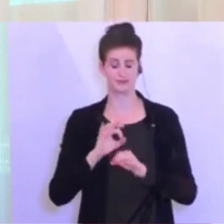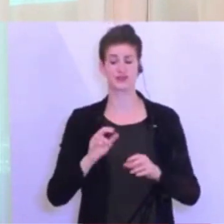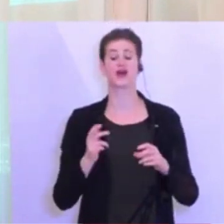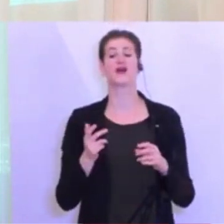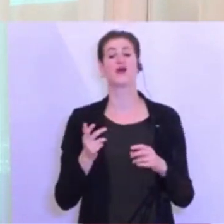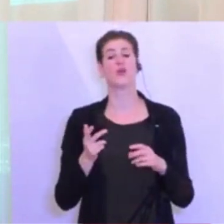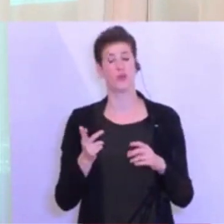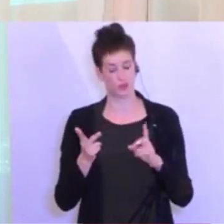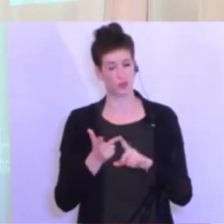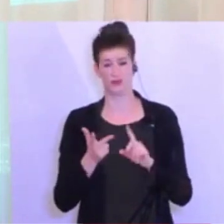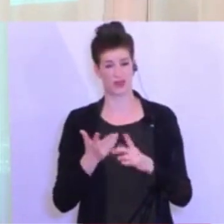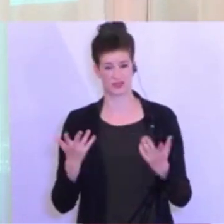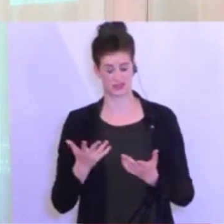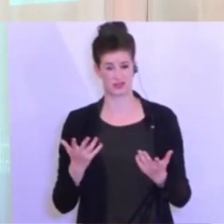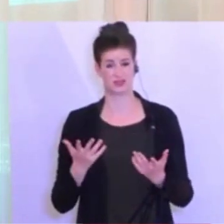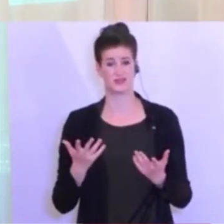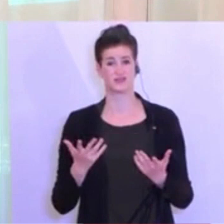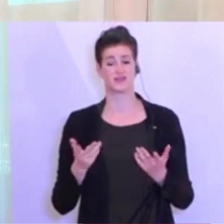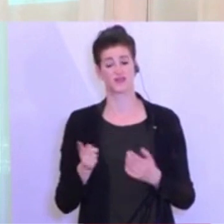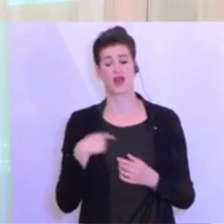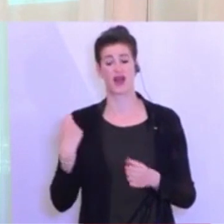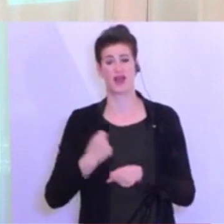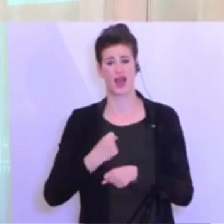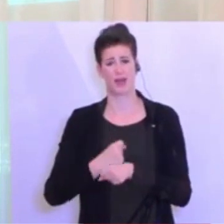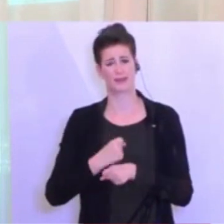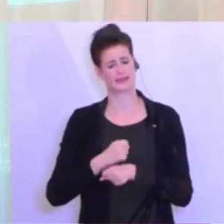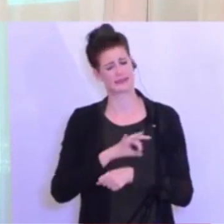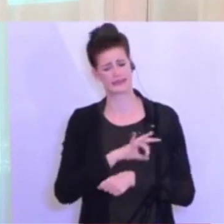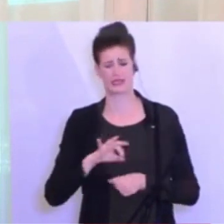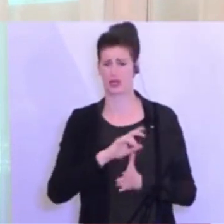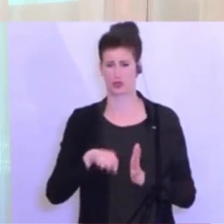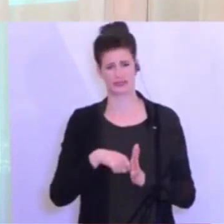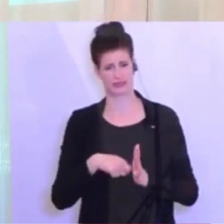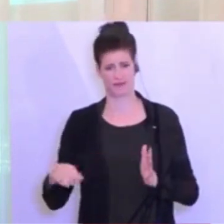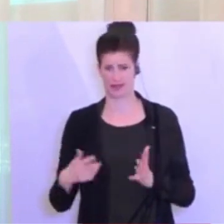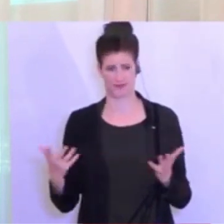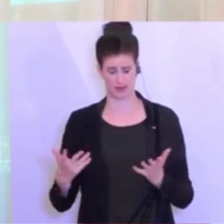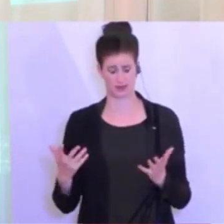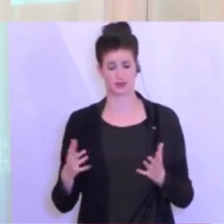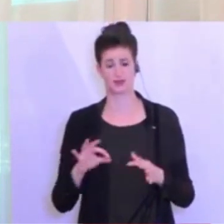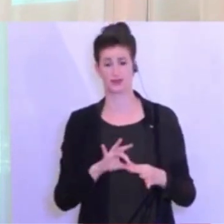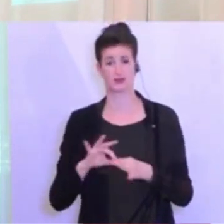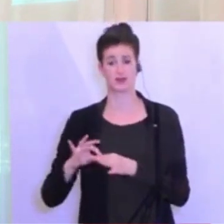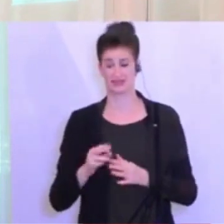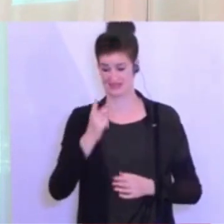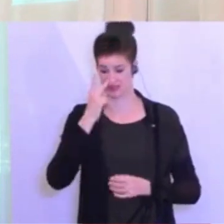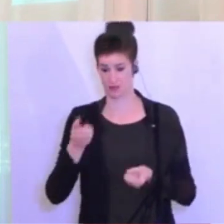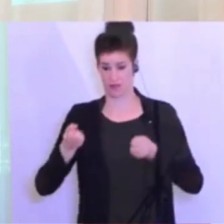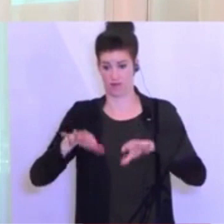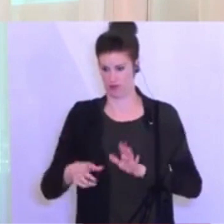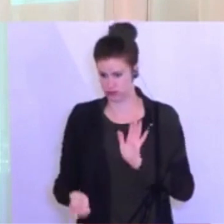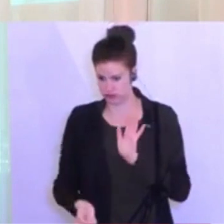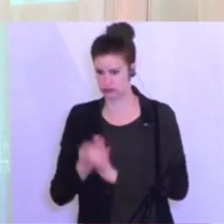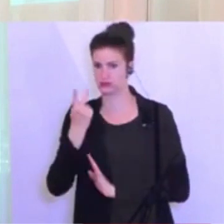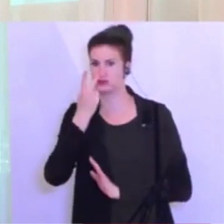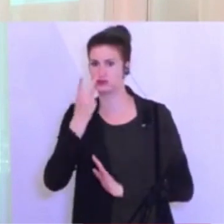zweite Welle zu verhindern, wir arbeiten sehr konsequent daran, dass wir dort, wo Fälle auftauchen, wo erste